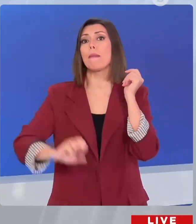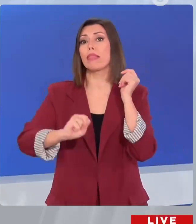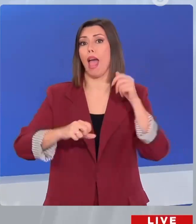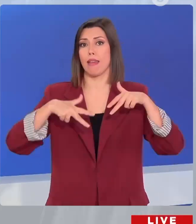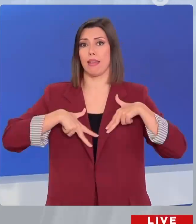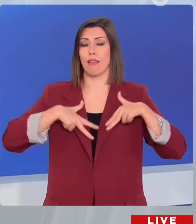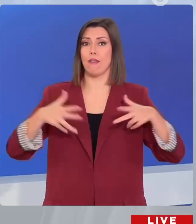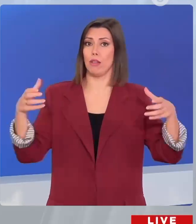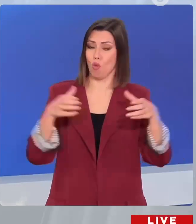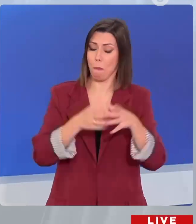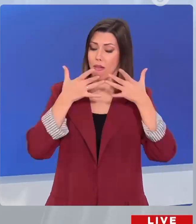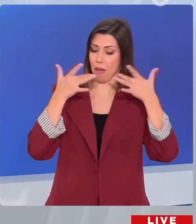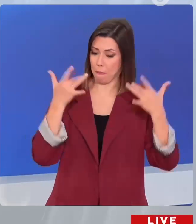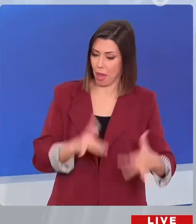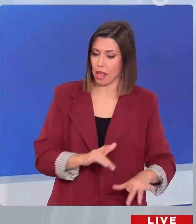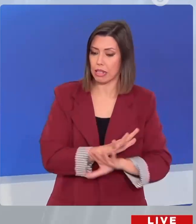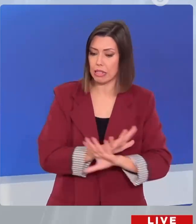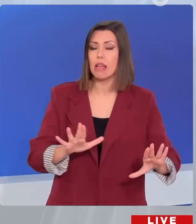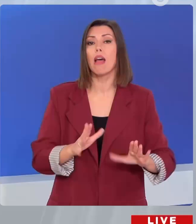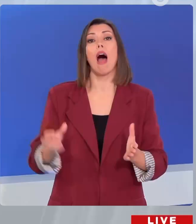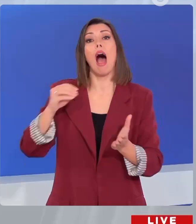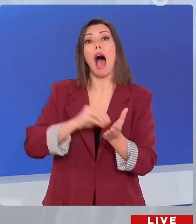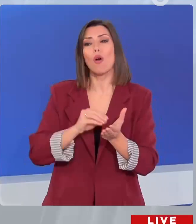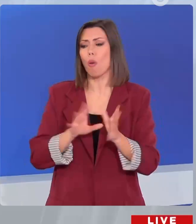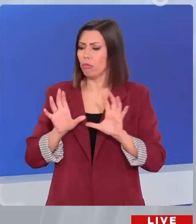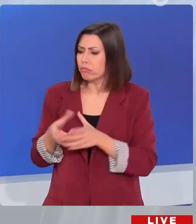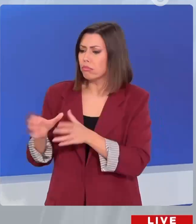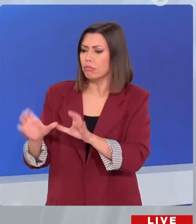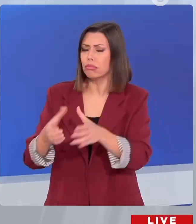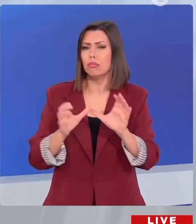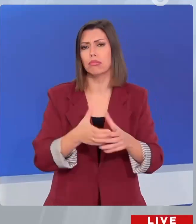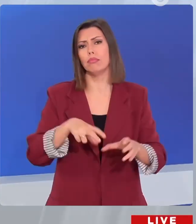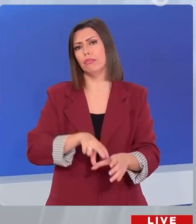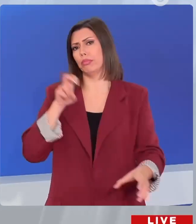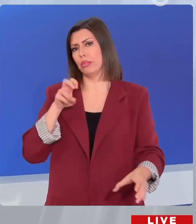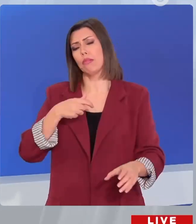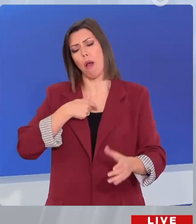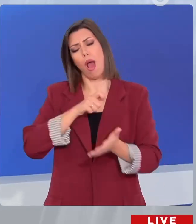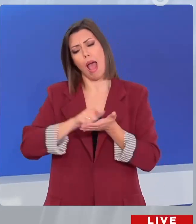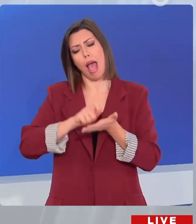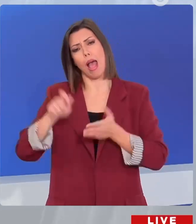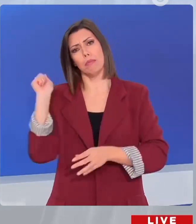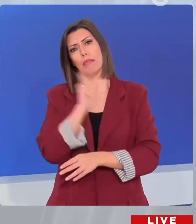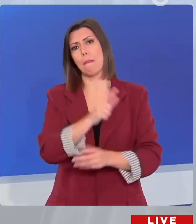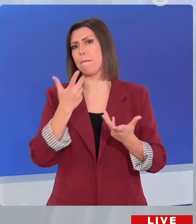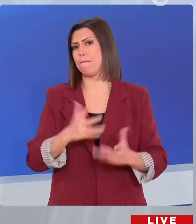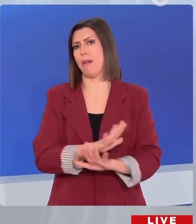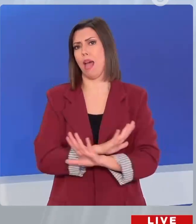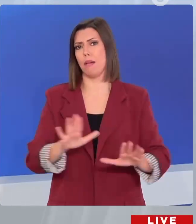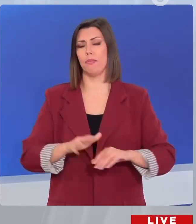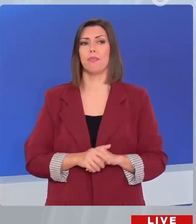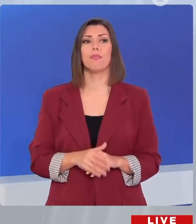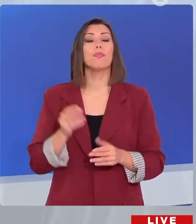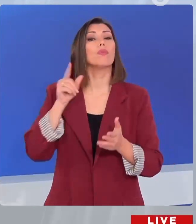ΣΥΡΙΖΑ, και από τη συμβατοχή μου στα συλλογικά έργανα του ΣΥΡΙΖΑ. Στο ίδιο μήκος κύματος και η Γιώτα Πούλου. Παραμένω ως